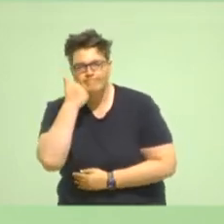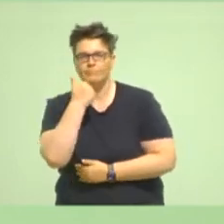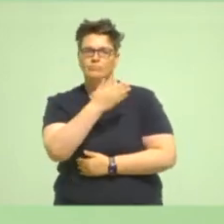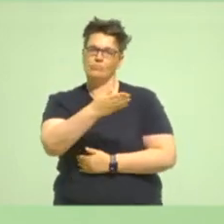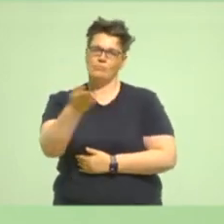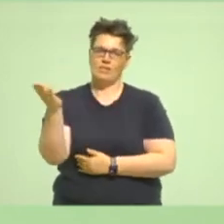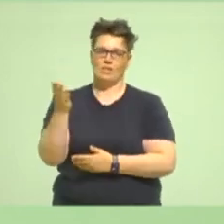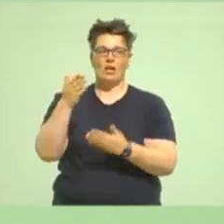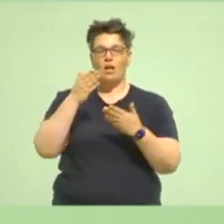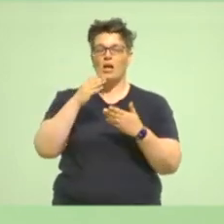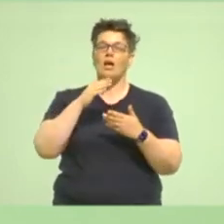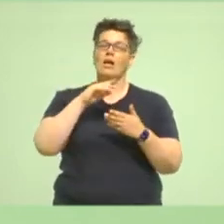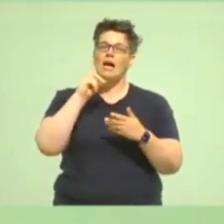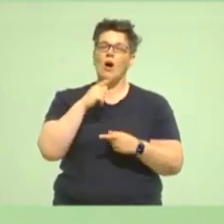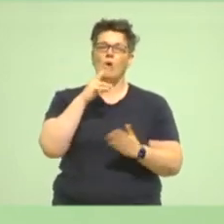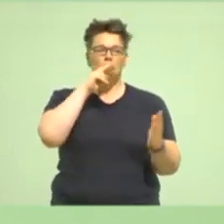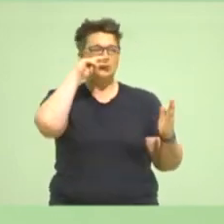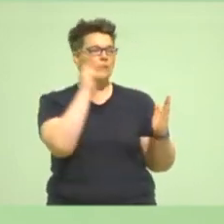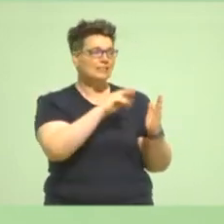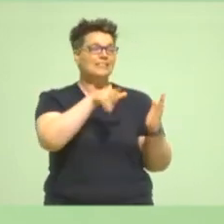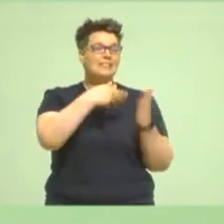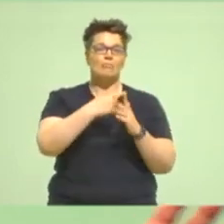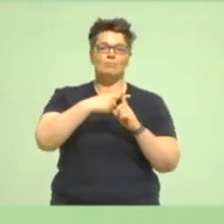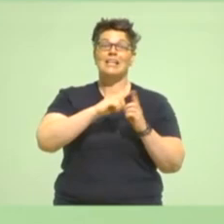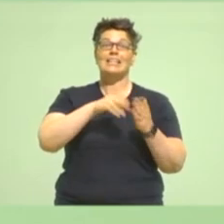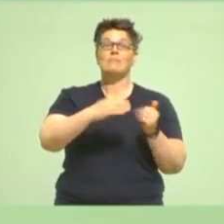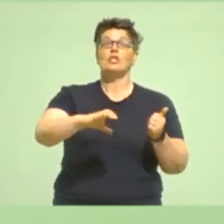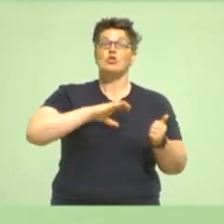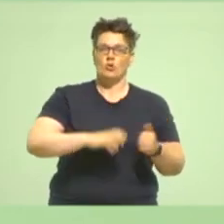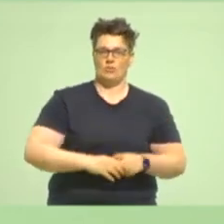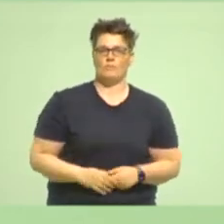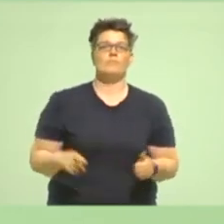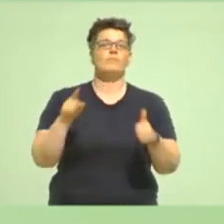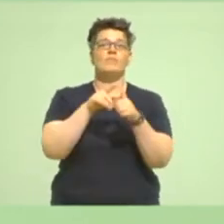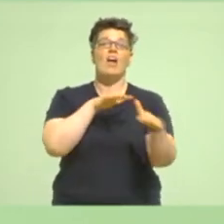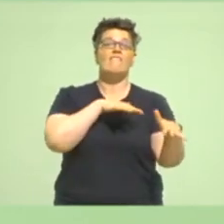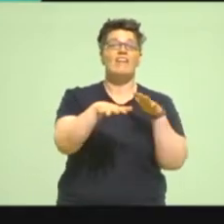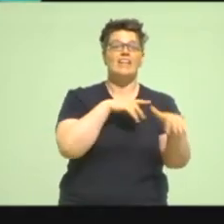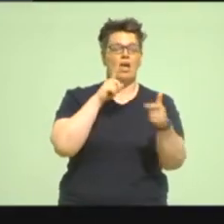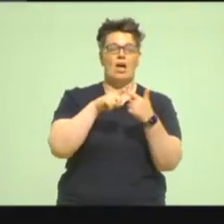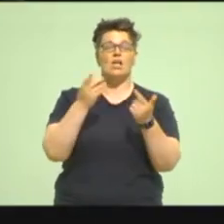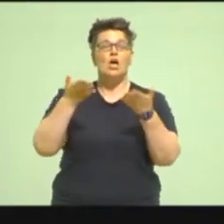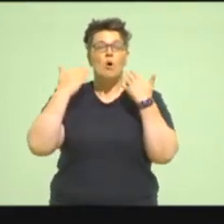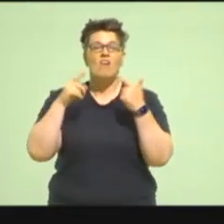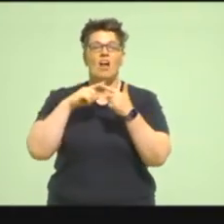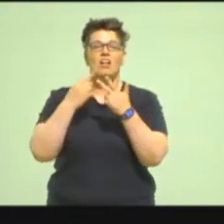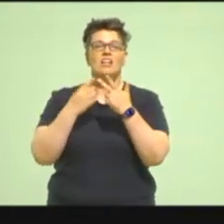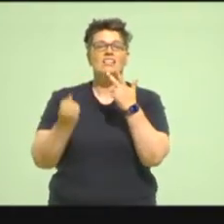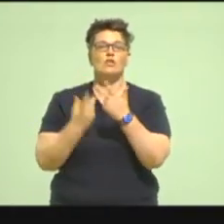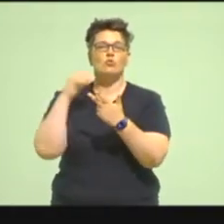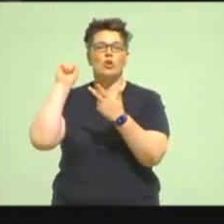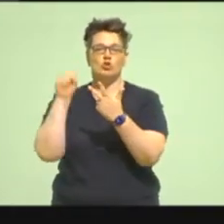folgende Chancen vielleicht auch erkennt. Dadurch, dass Verkehr, Umwelt und Naturschutz in einem Ressort